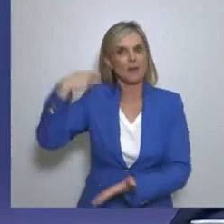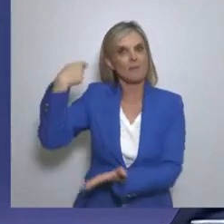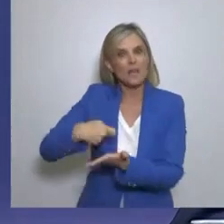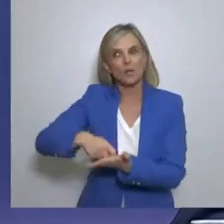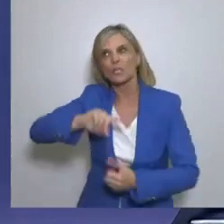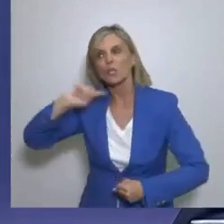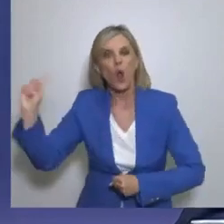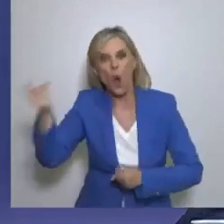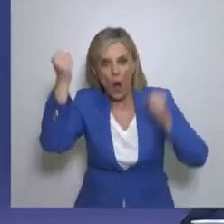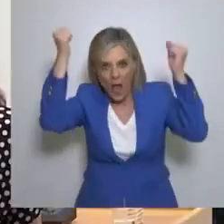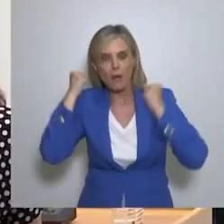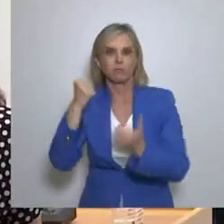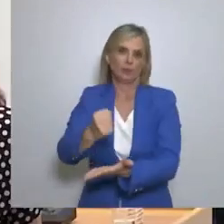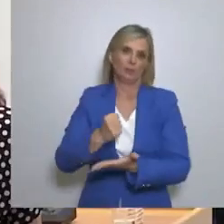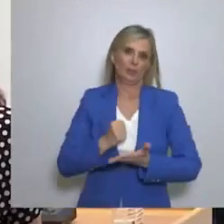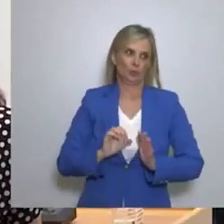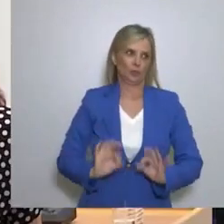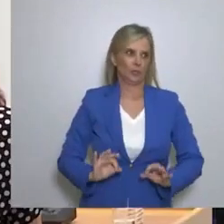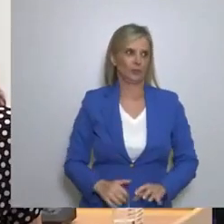κάλυψα